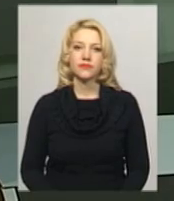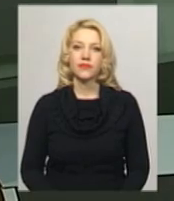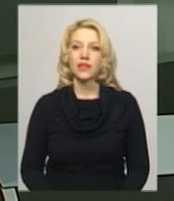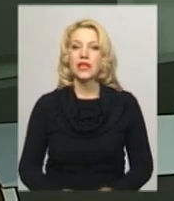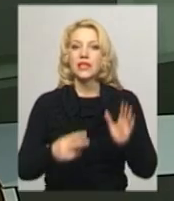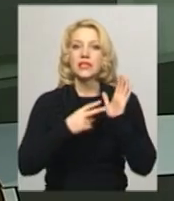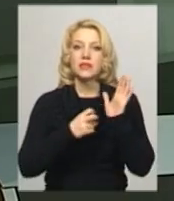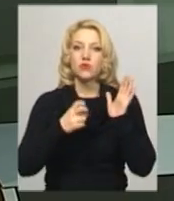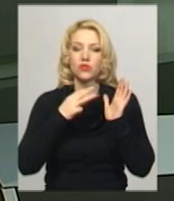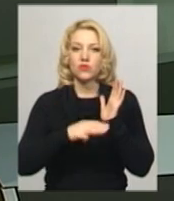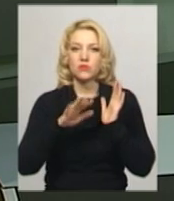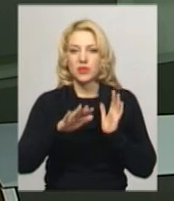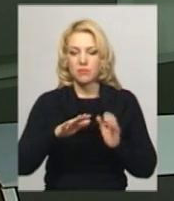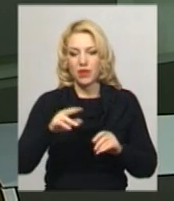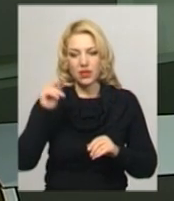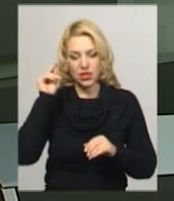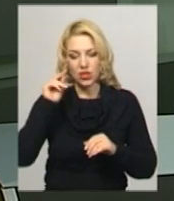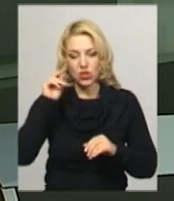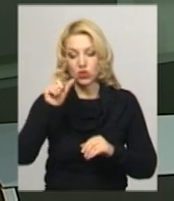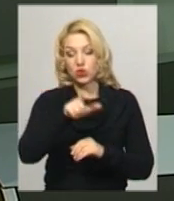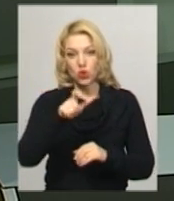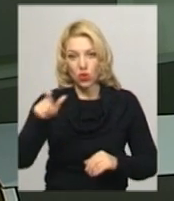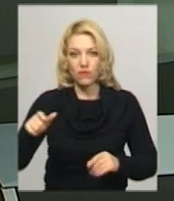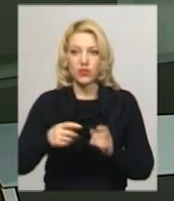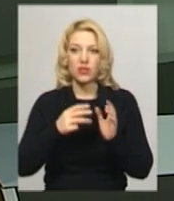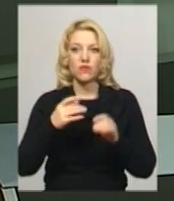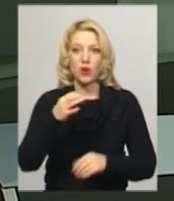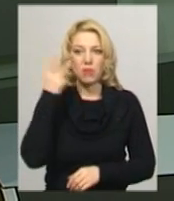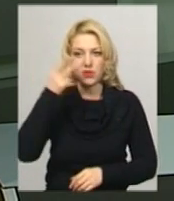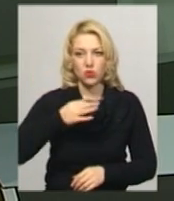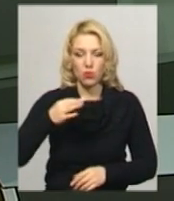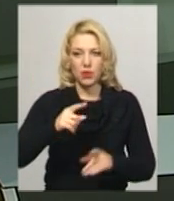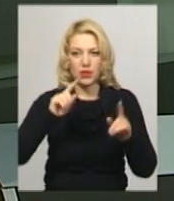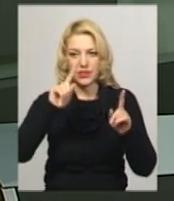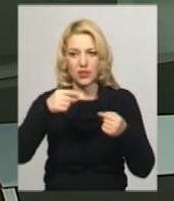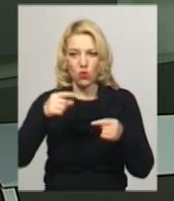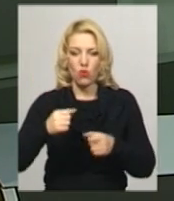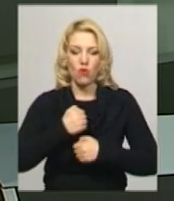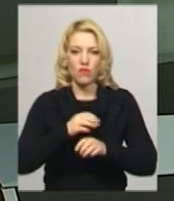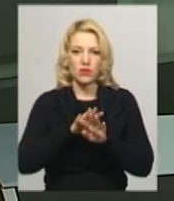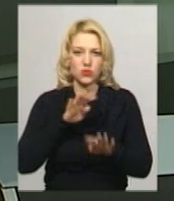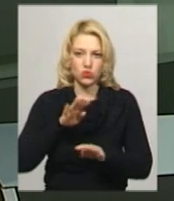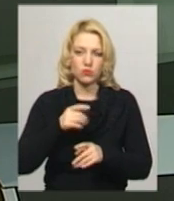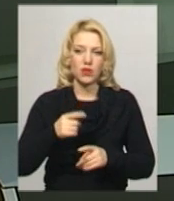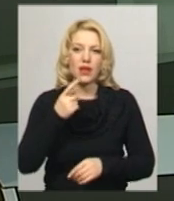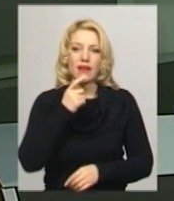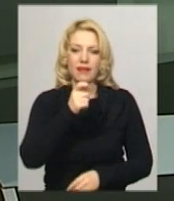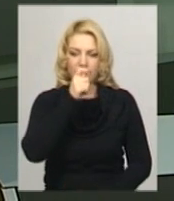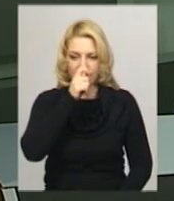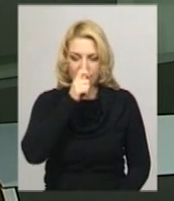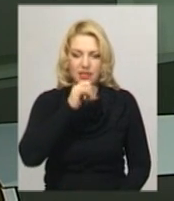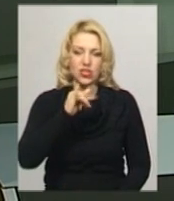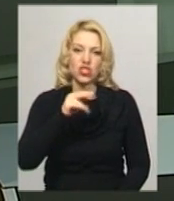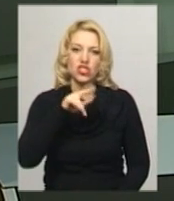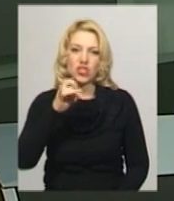785 чоловіків із Хмельницької області призвуть на строкову військову службу в квітні-черні цього року. Про це повідомив обласний